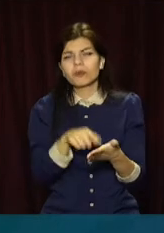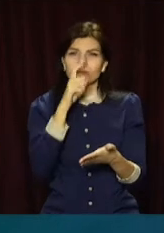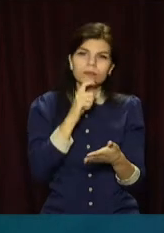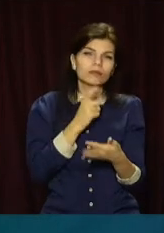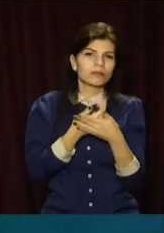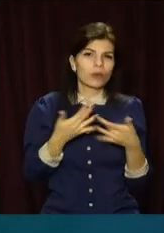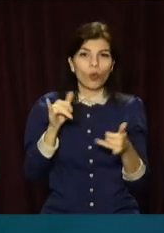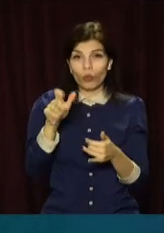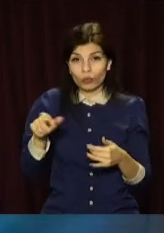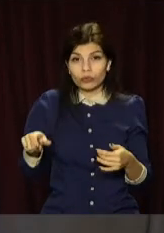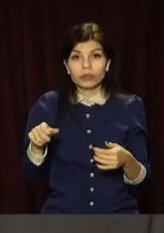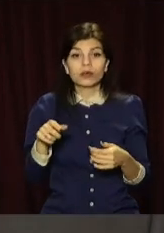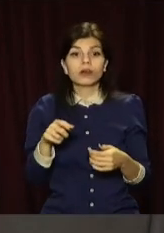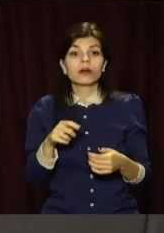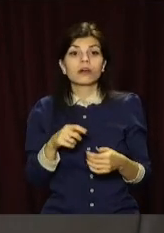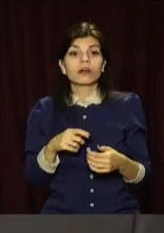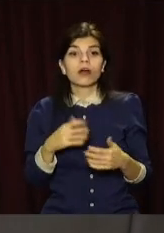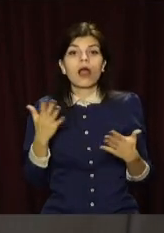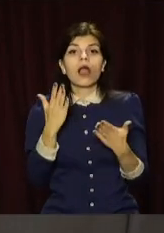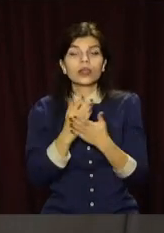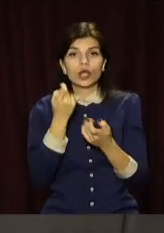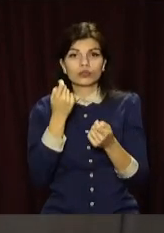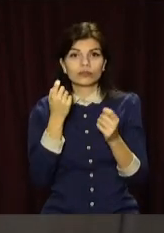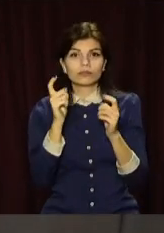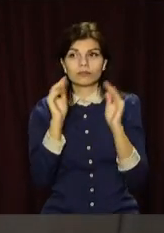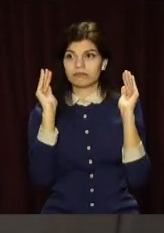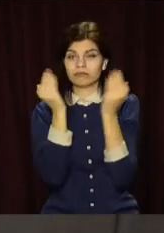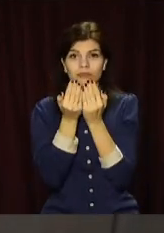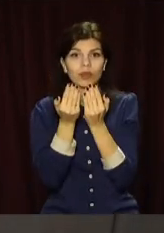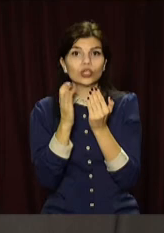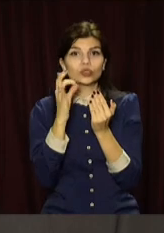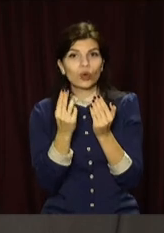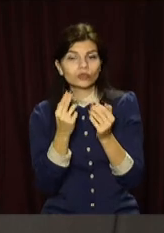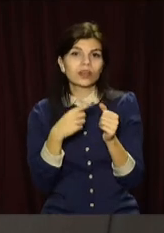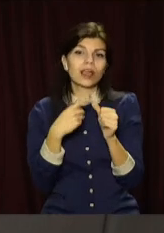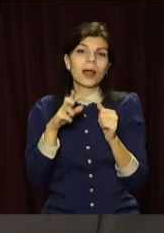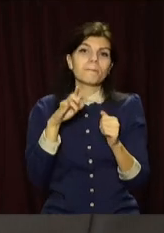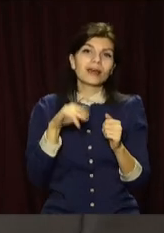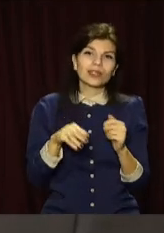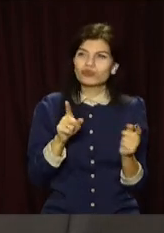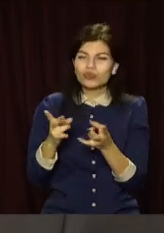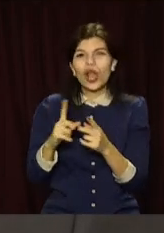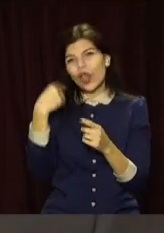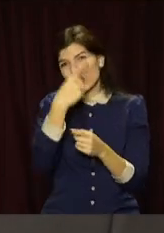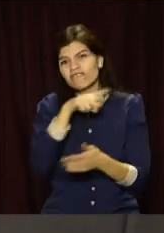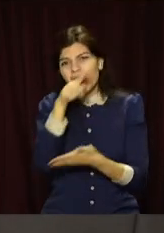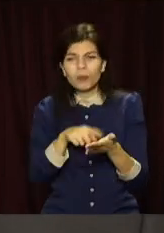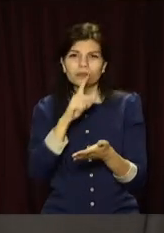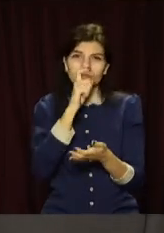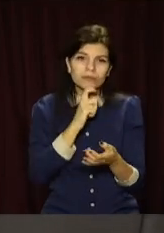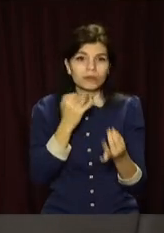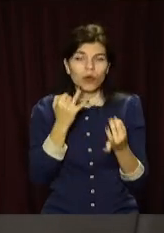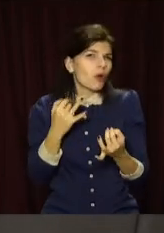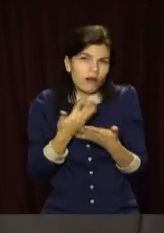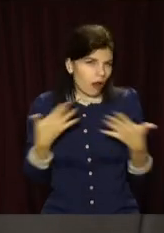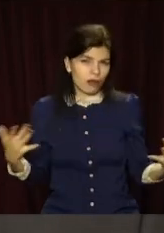відникають у людей. Находяться в іншому населенному пункці, у них відник вопрос – или соціальний, или бытовий, или личний вопрос. Мало